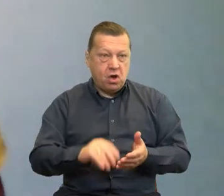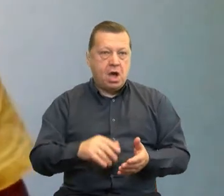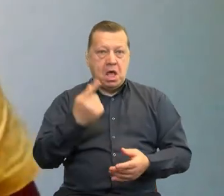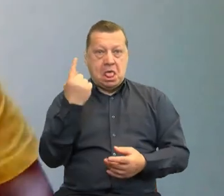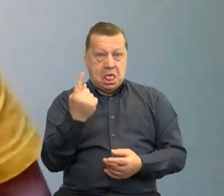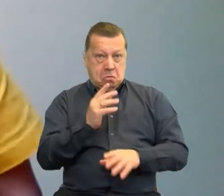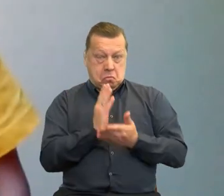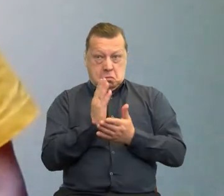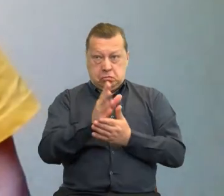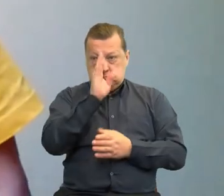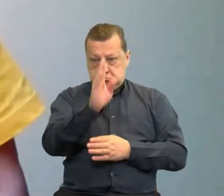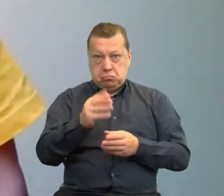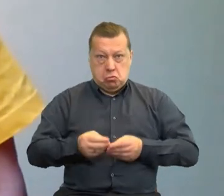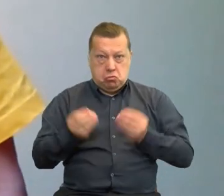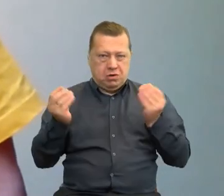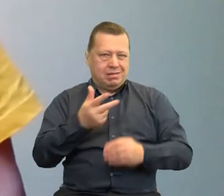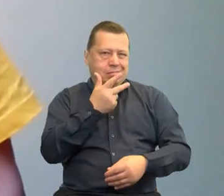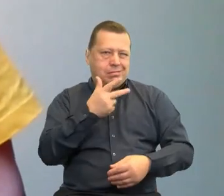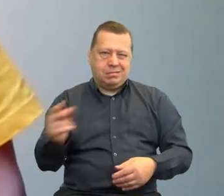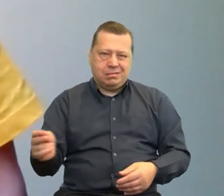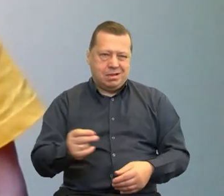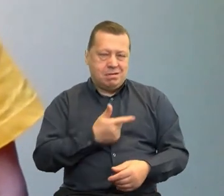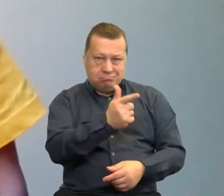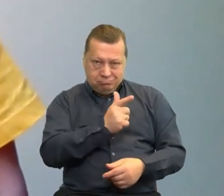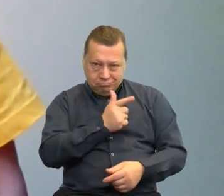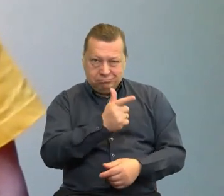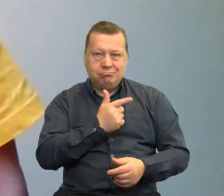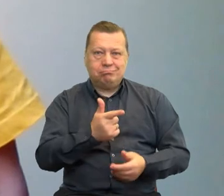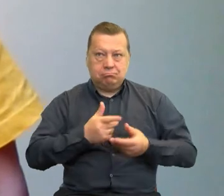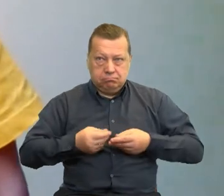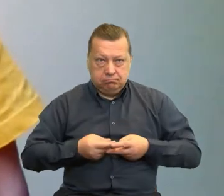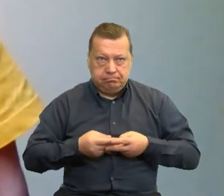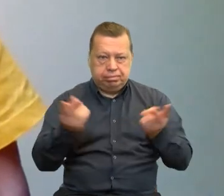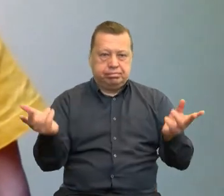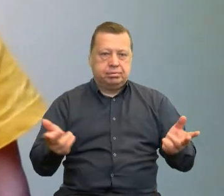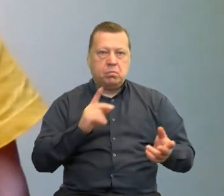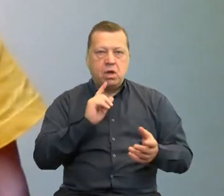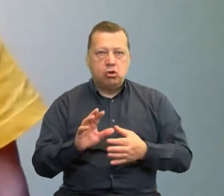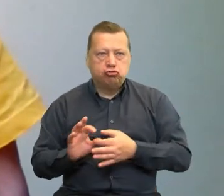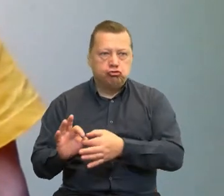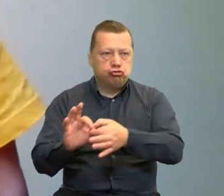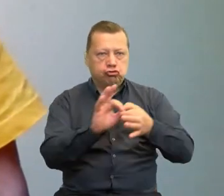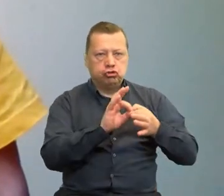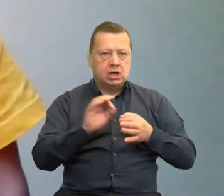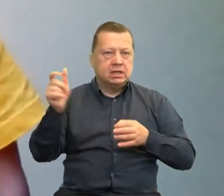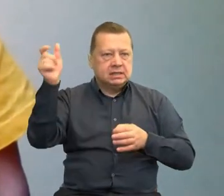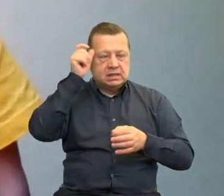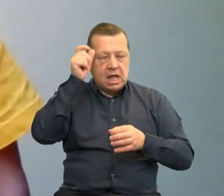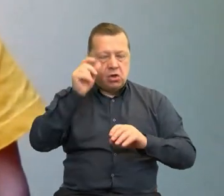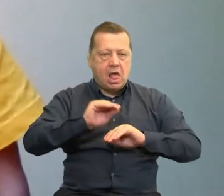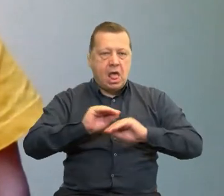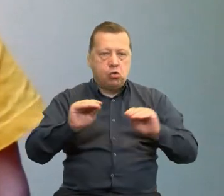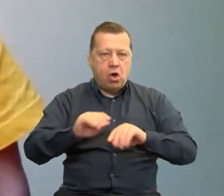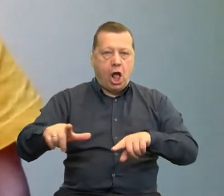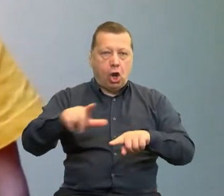dwustronnie rozwijać i można też stworzyć po prostu taką sieć centrów edukacyjnych lokalnych,